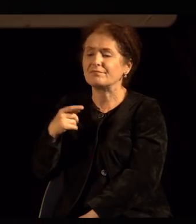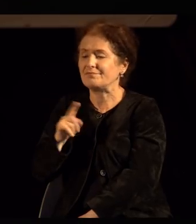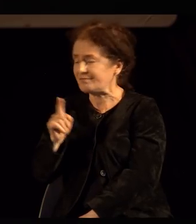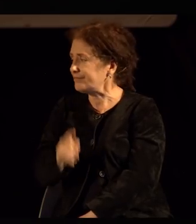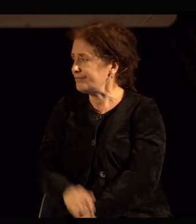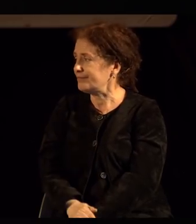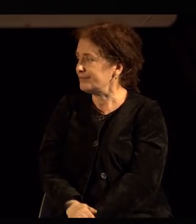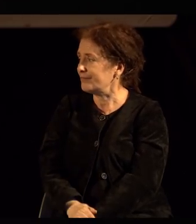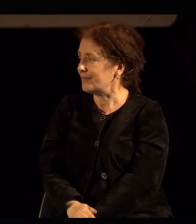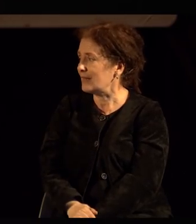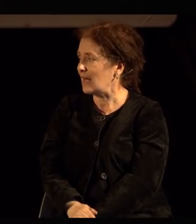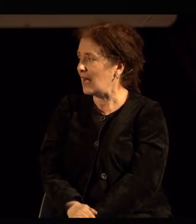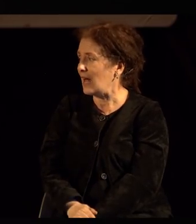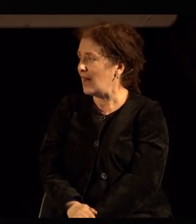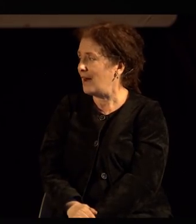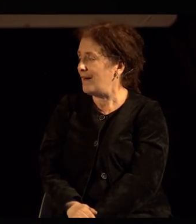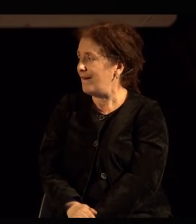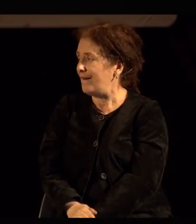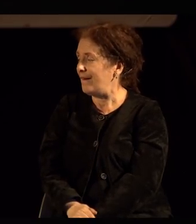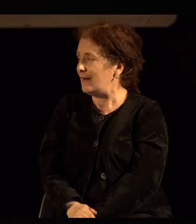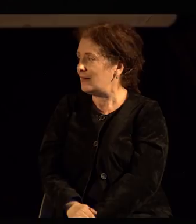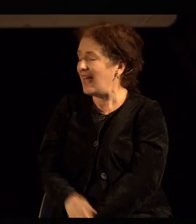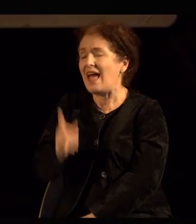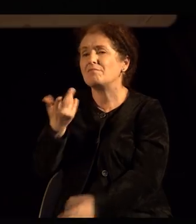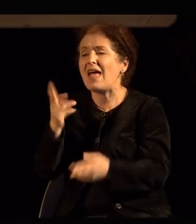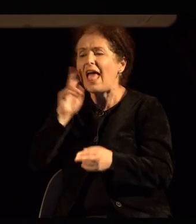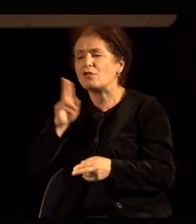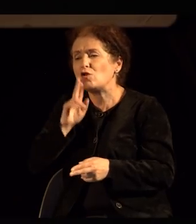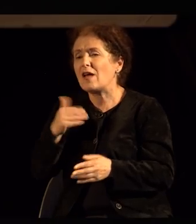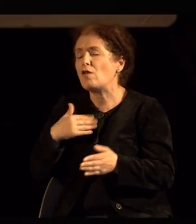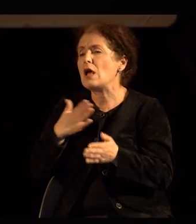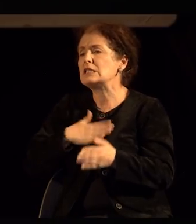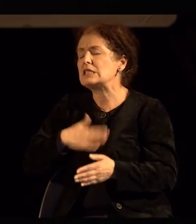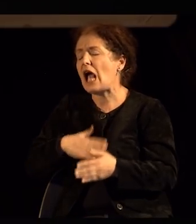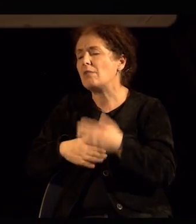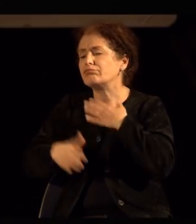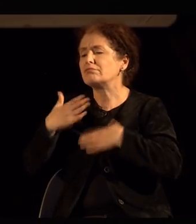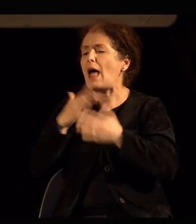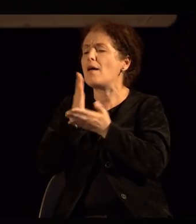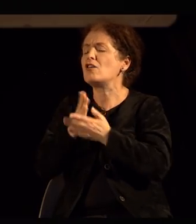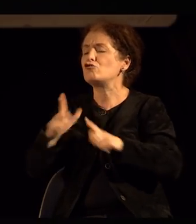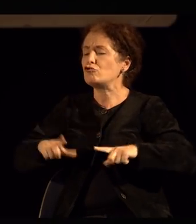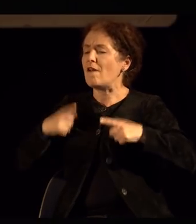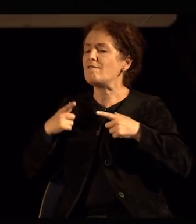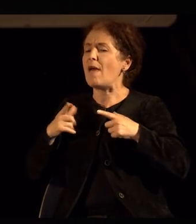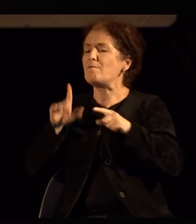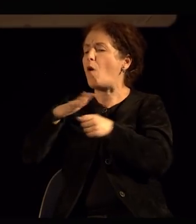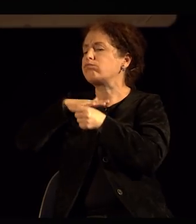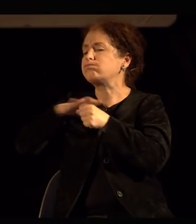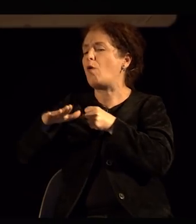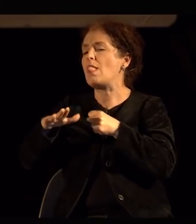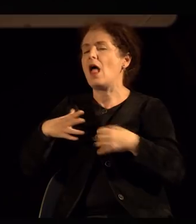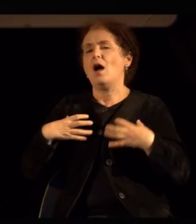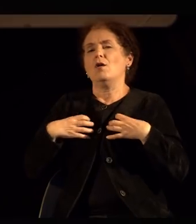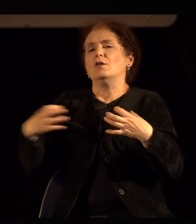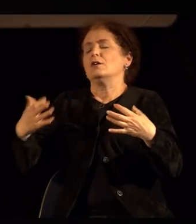или нешто во таа насока, току едноставно да се удоволам на себе си, да го живеам животот во полн здив